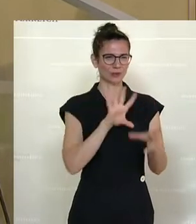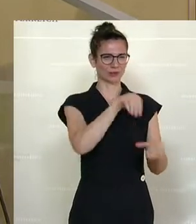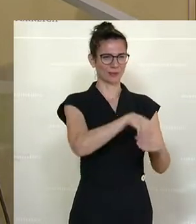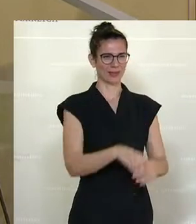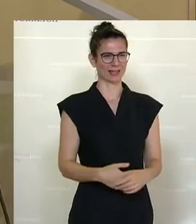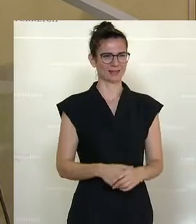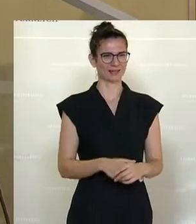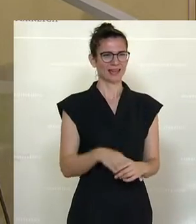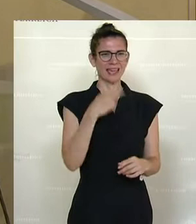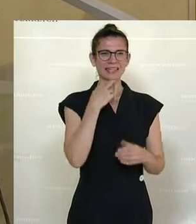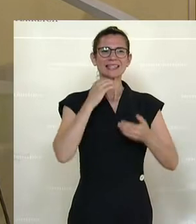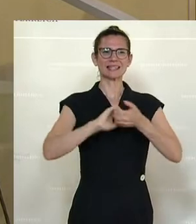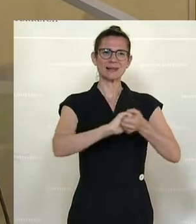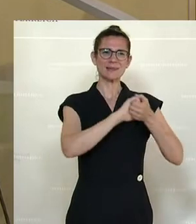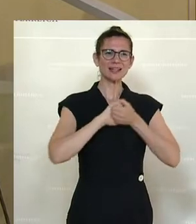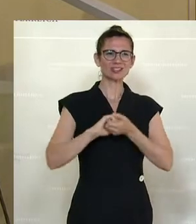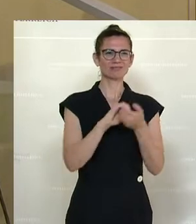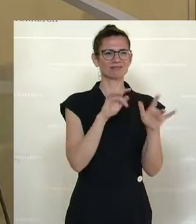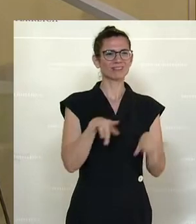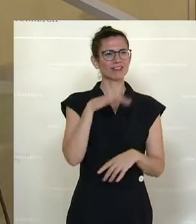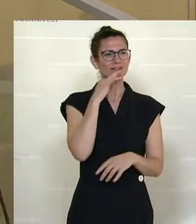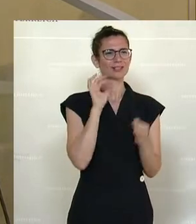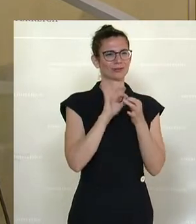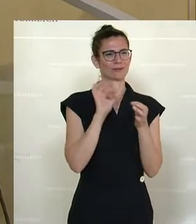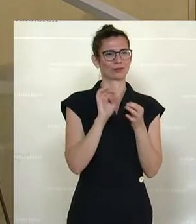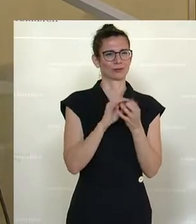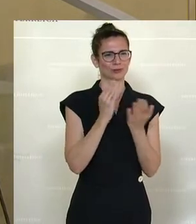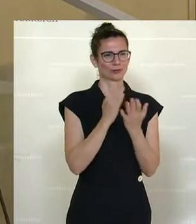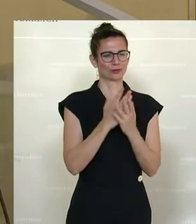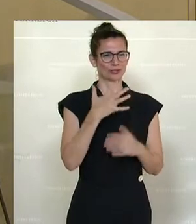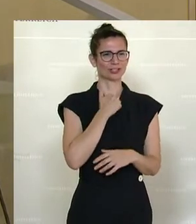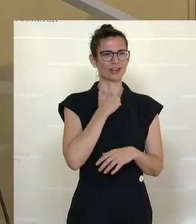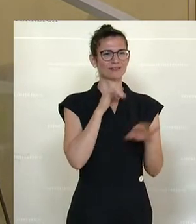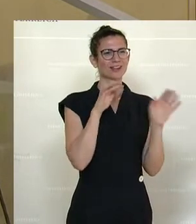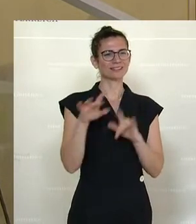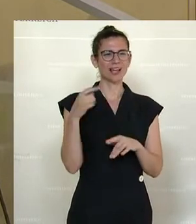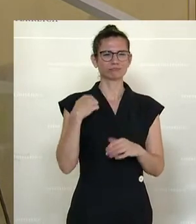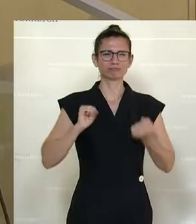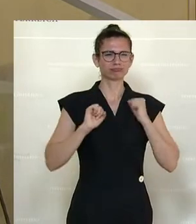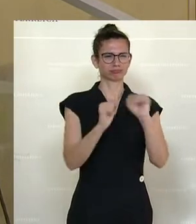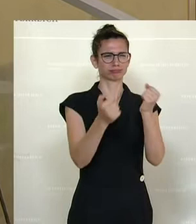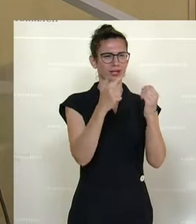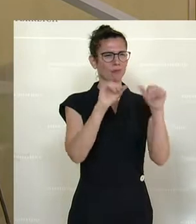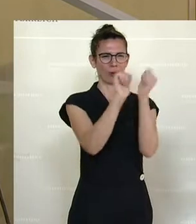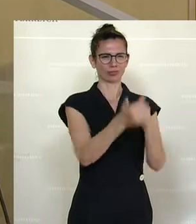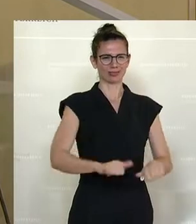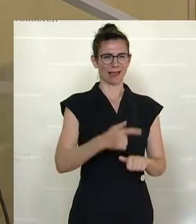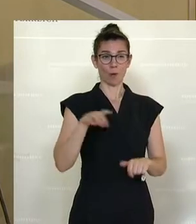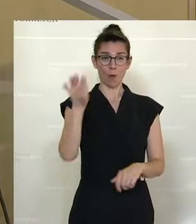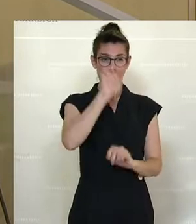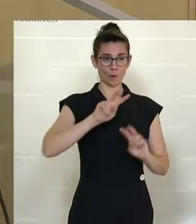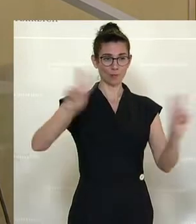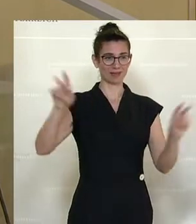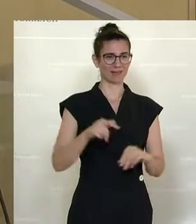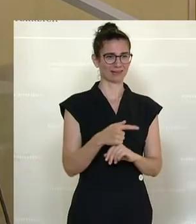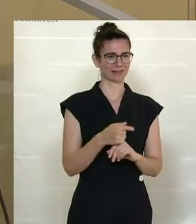Auch die Energiegemeinschaften erfüllen genau diese Funktion mit einem der progressivsten Modelle Europas. Darauf, glaube ich, kann man wirklich stolz sein. Mit einem